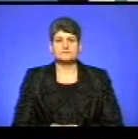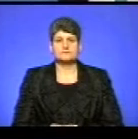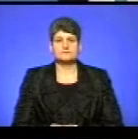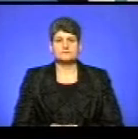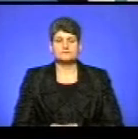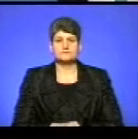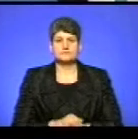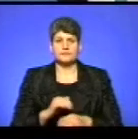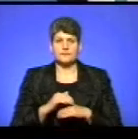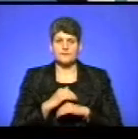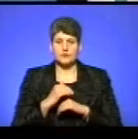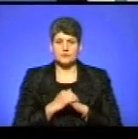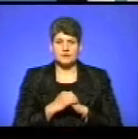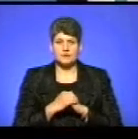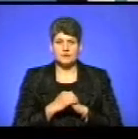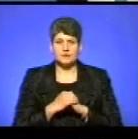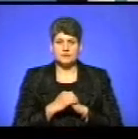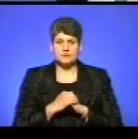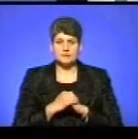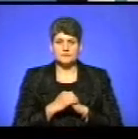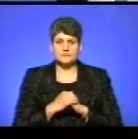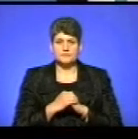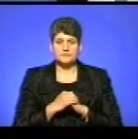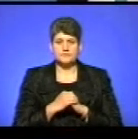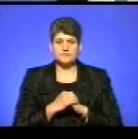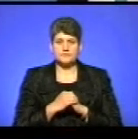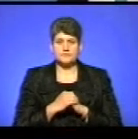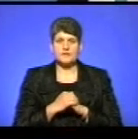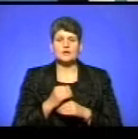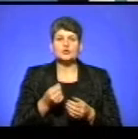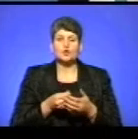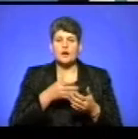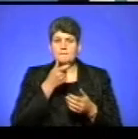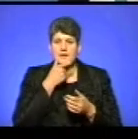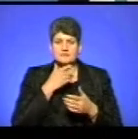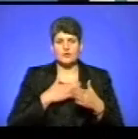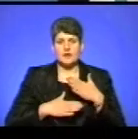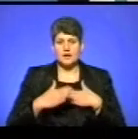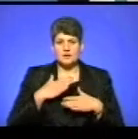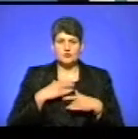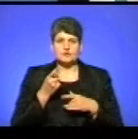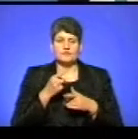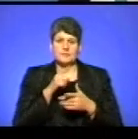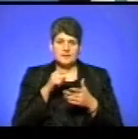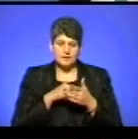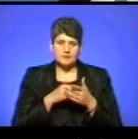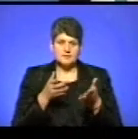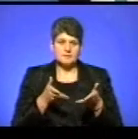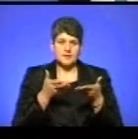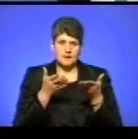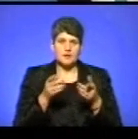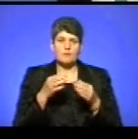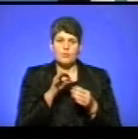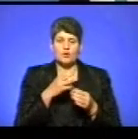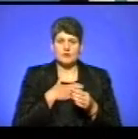Відповідь маємо тишину, тож можете спробувати дотелефонуватися. Дороге панство, радий, що ви підняли таке питання про нашу